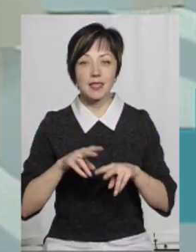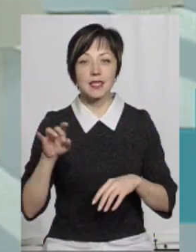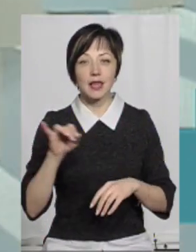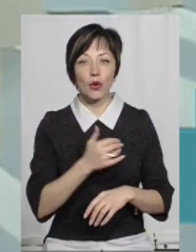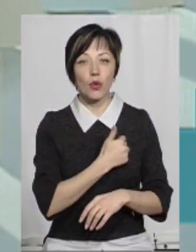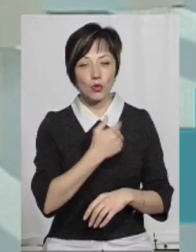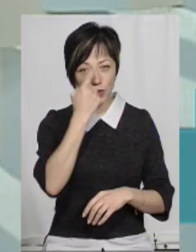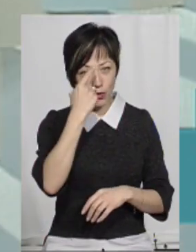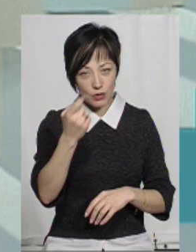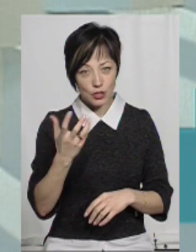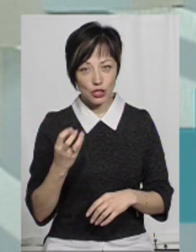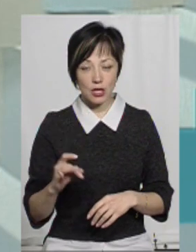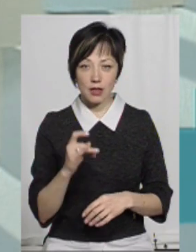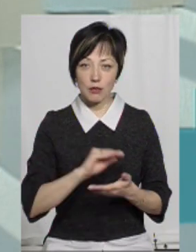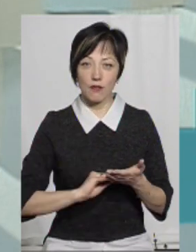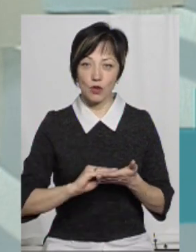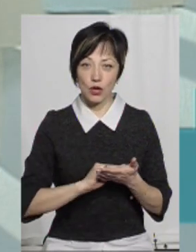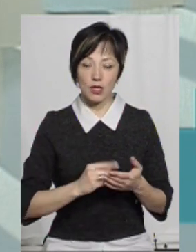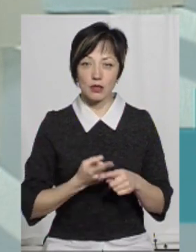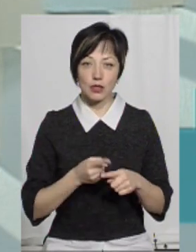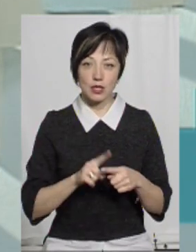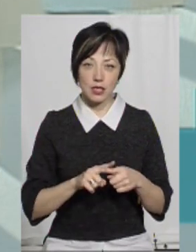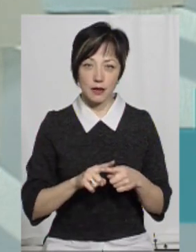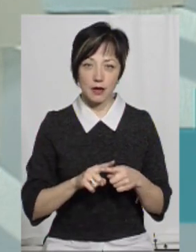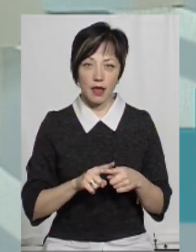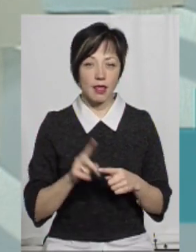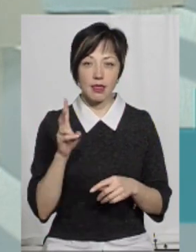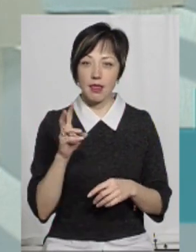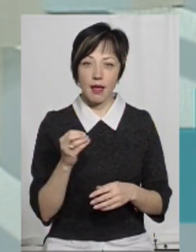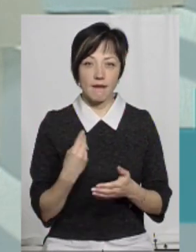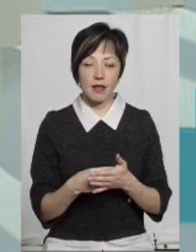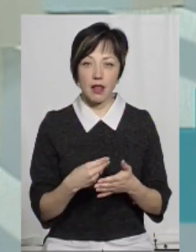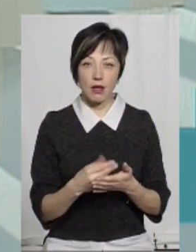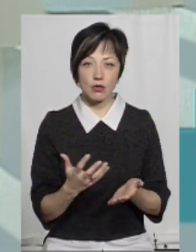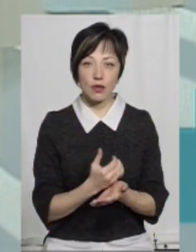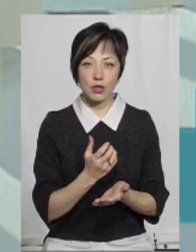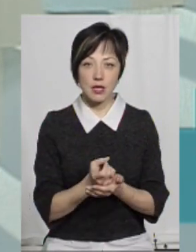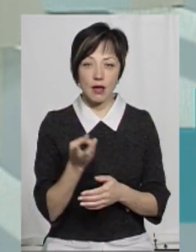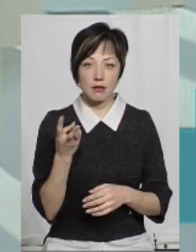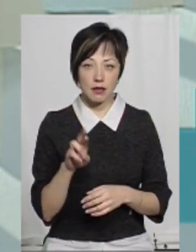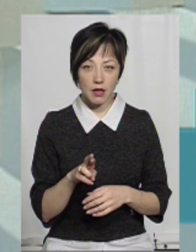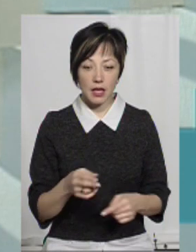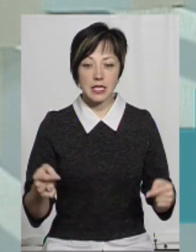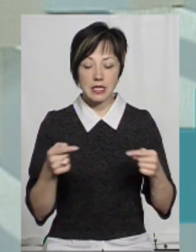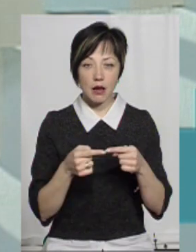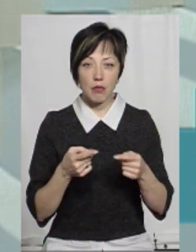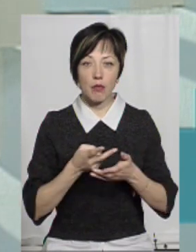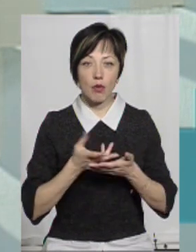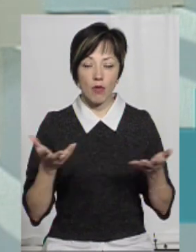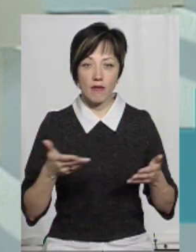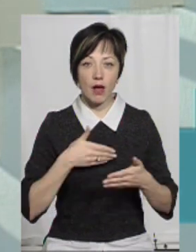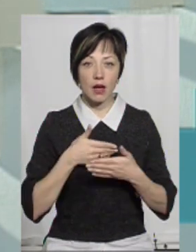І хочу наголосити ще раз і повторити, що це, скажімо, не фінансові якісь досягнення, а саме прояв і